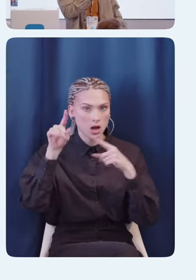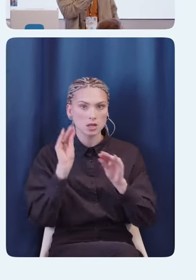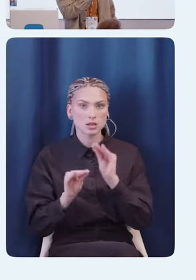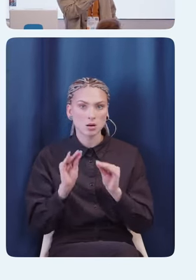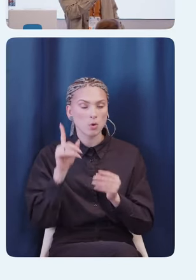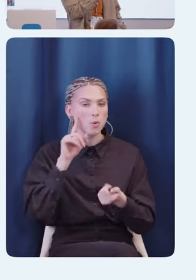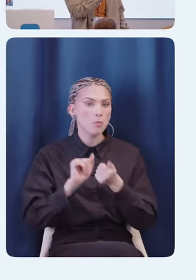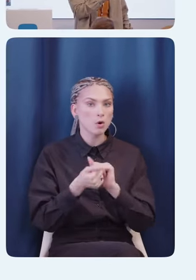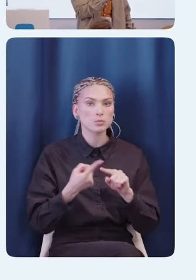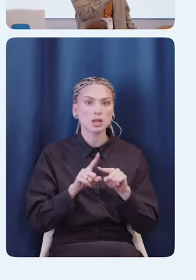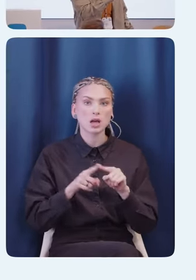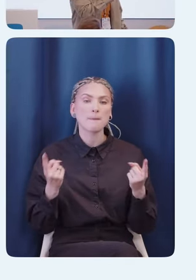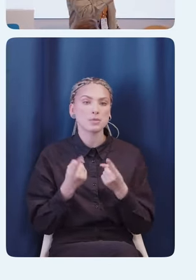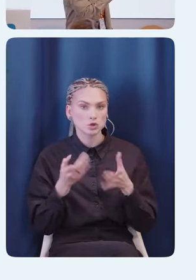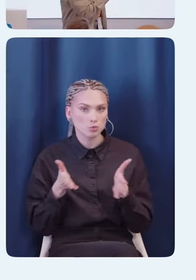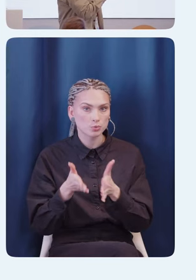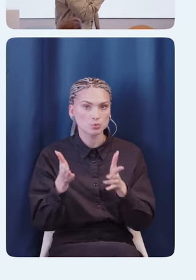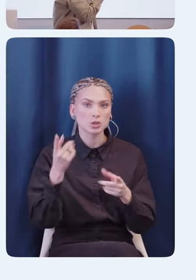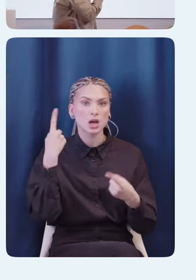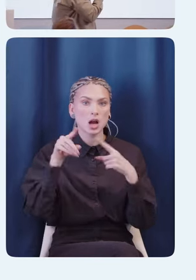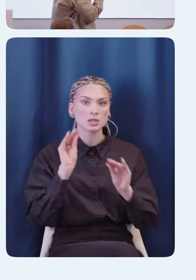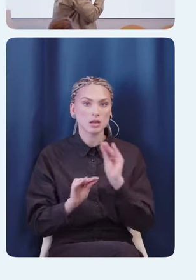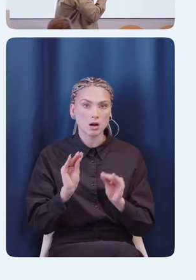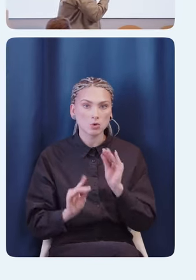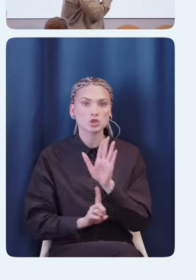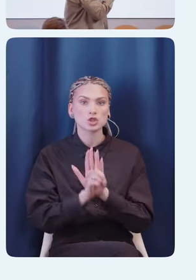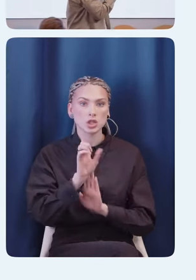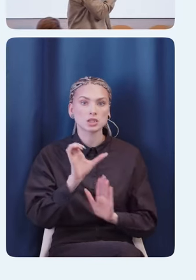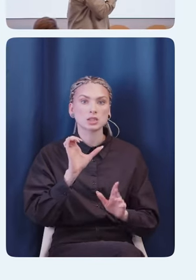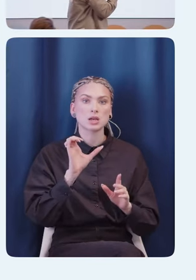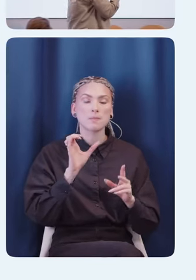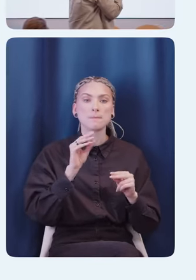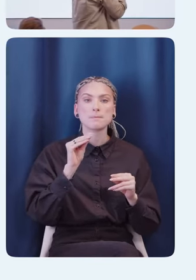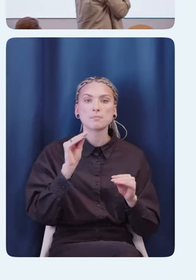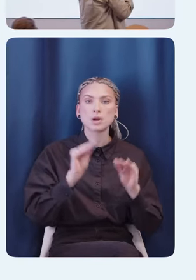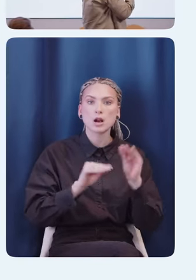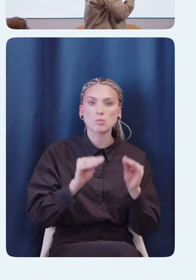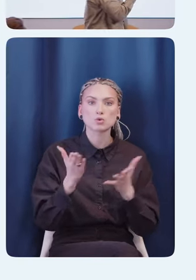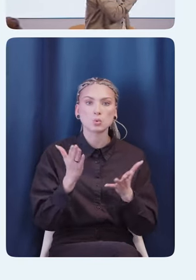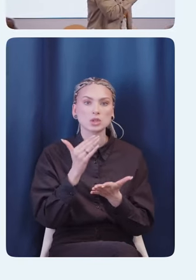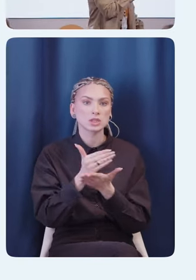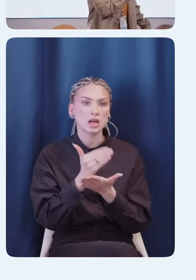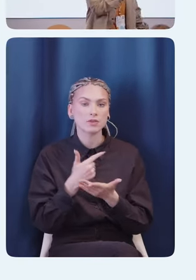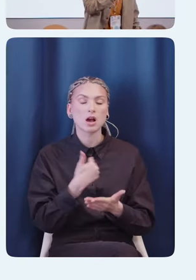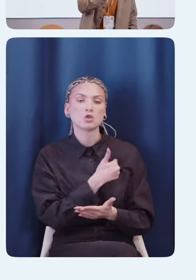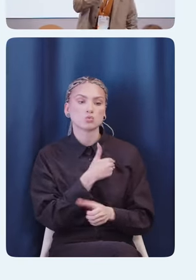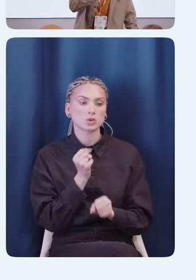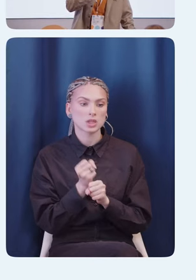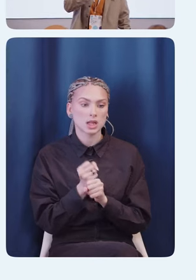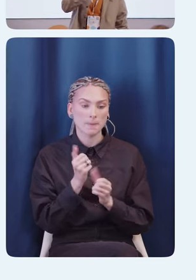Помним, это обычный путь разработки. Обычная разработка начинается с проработки концепции какого-нибудь сервиса. Ну, я хочу сделать